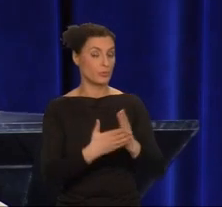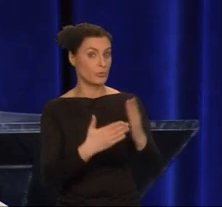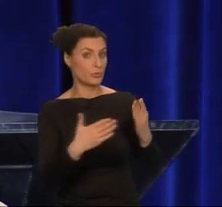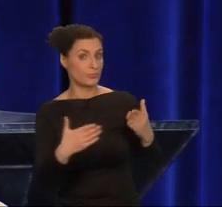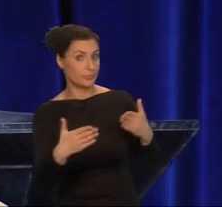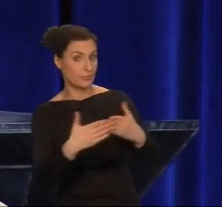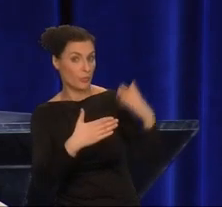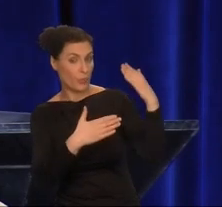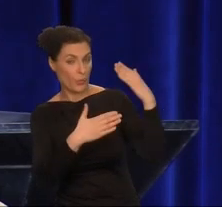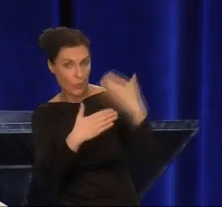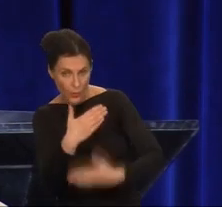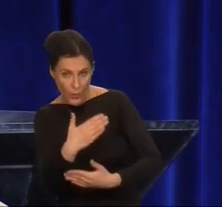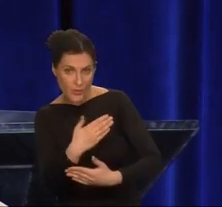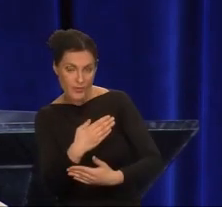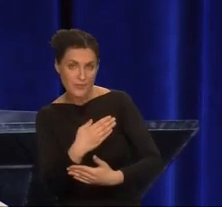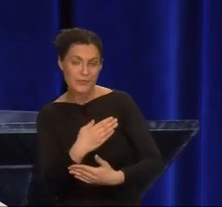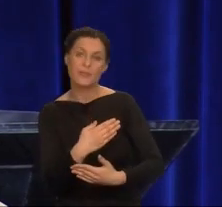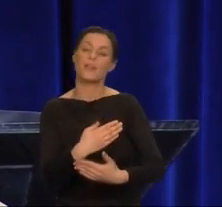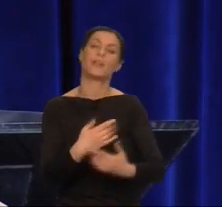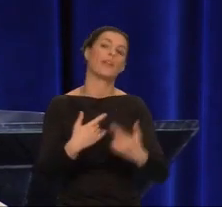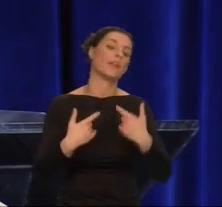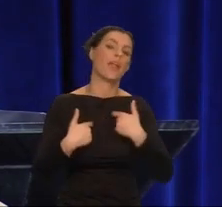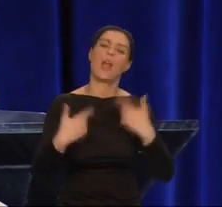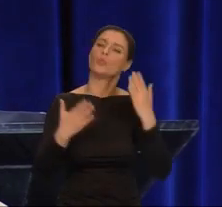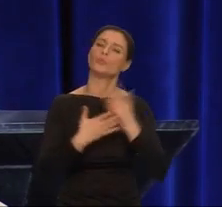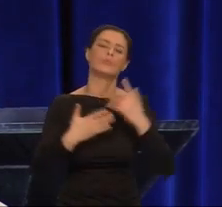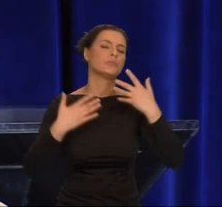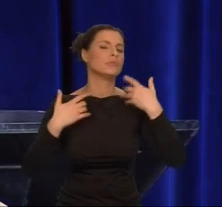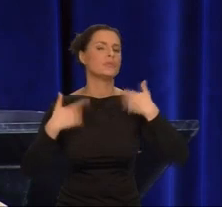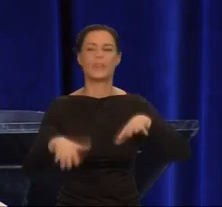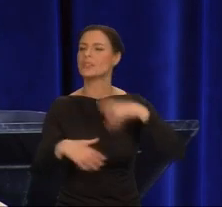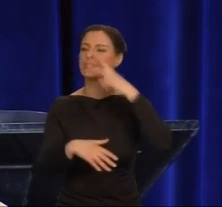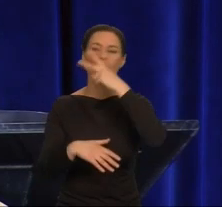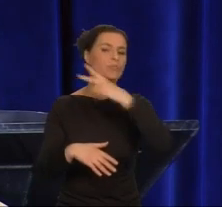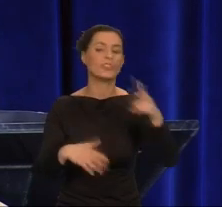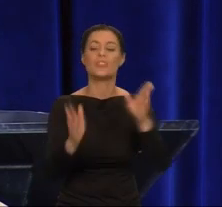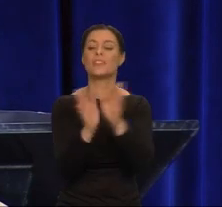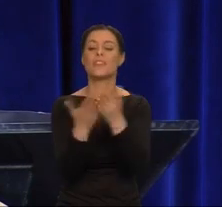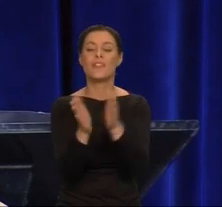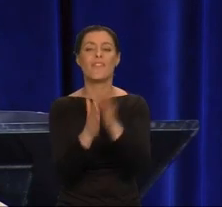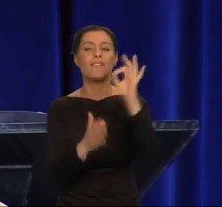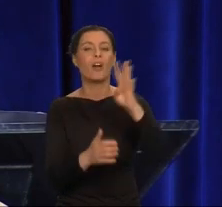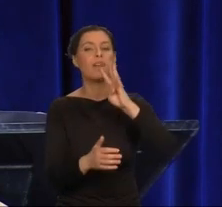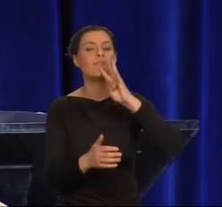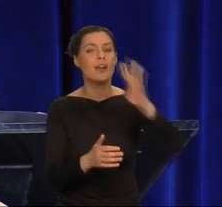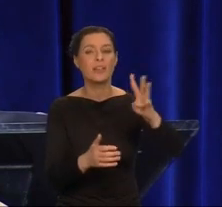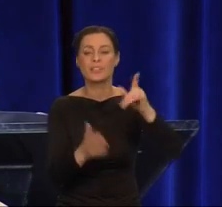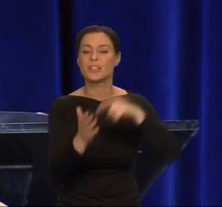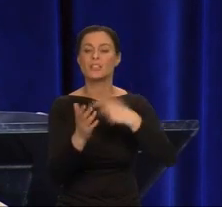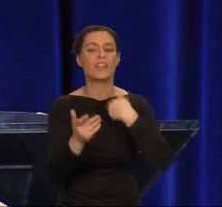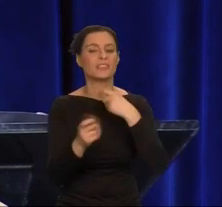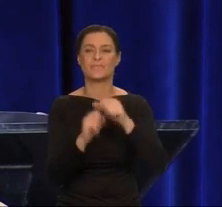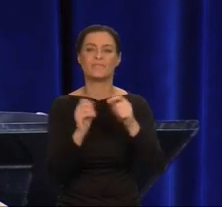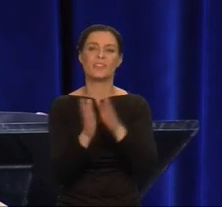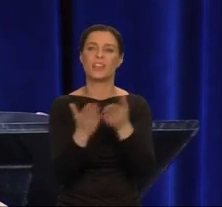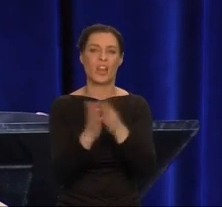naprawdę nie chcę widzieć, jak literatura amerykańska zostaje zdradzona.